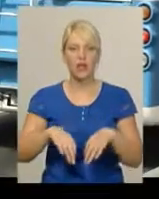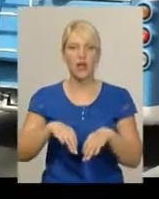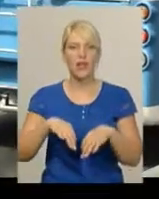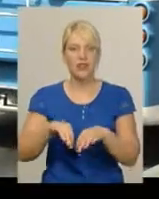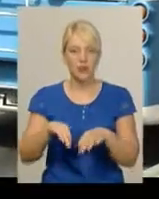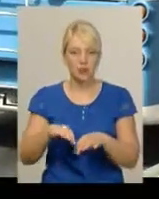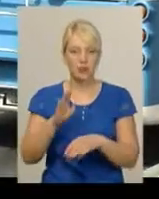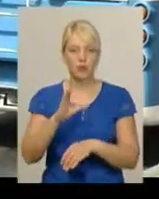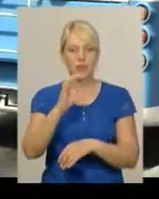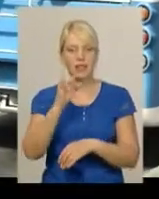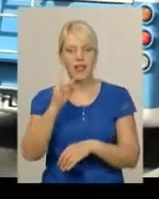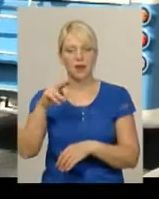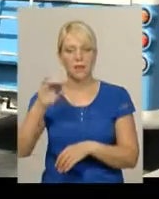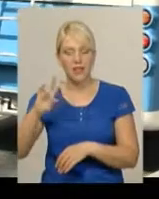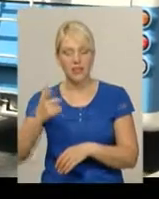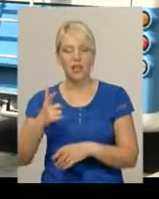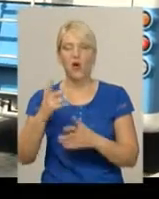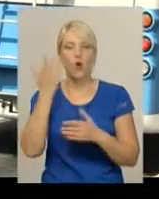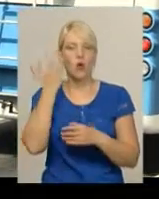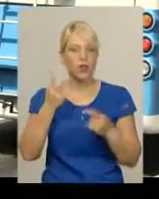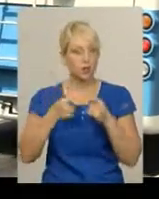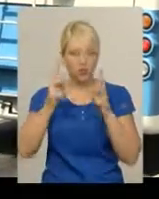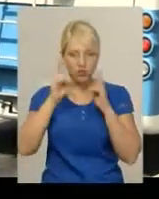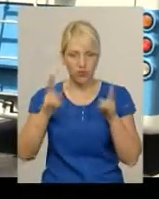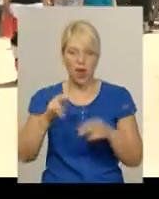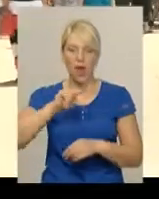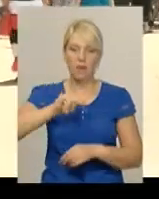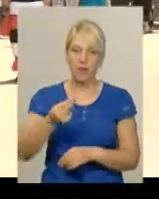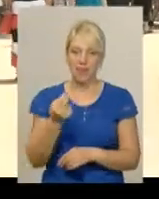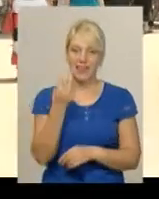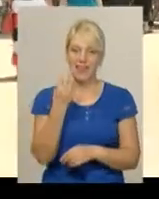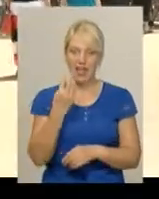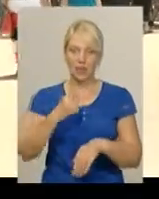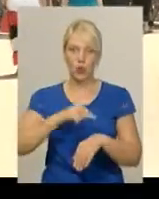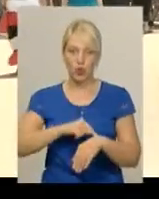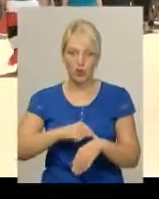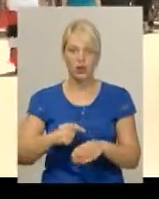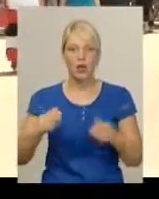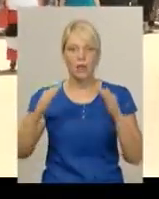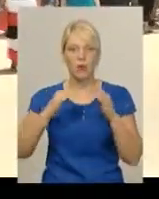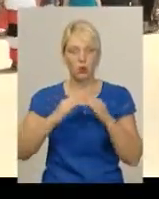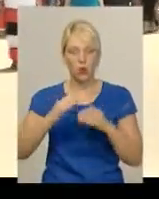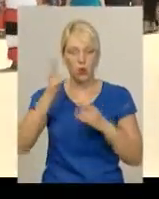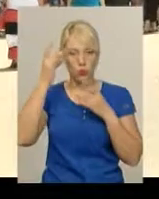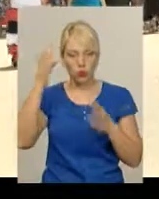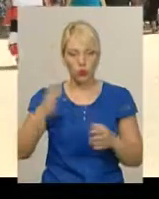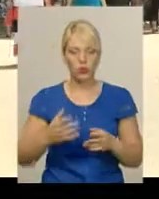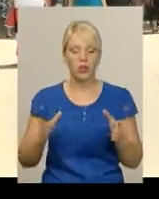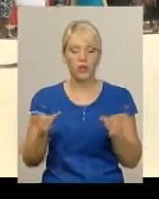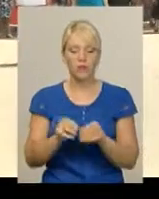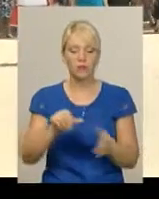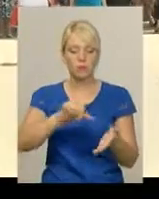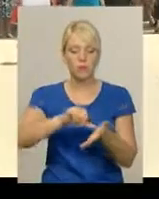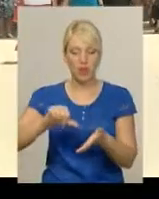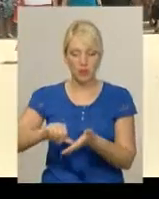поки невідомо. У п'ятницю ж 13 липня о 17-й годині в приміщенні міського будинку культури жителі міста разом з представниками